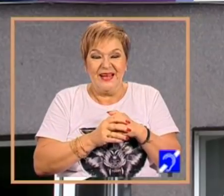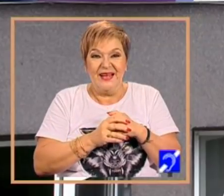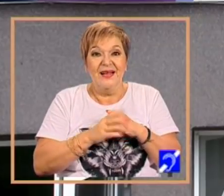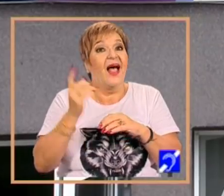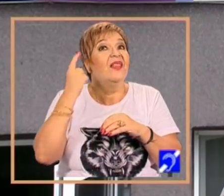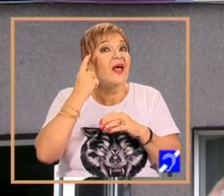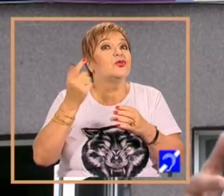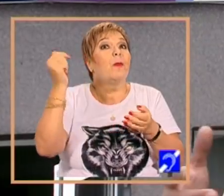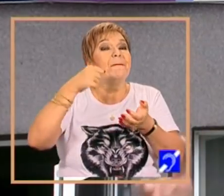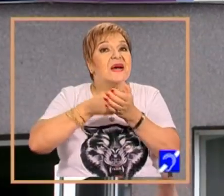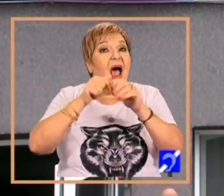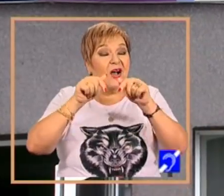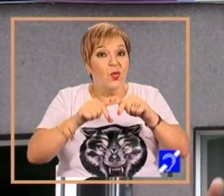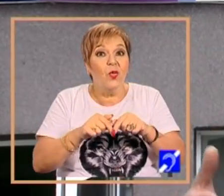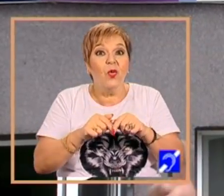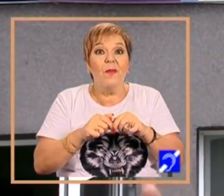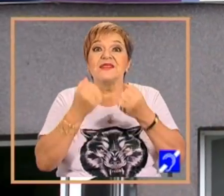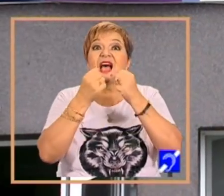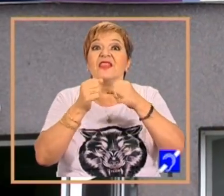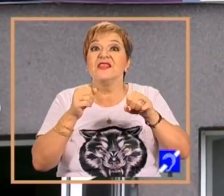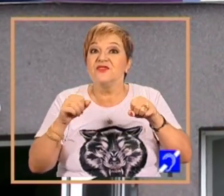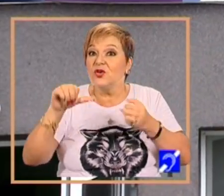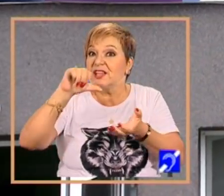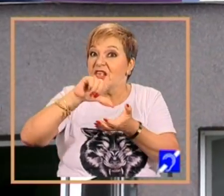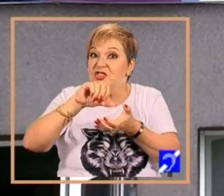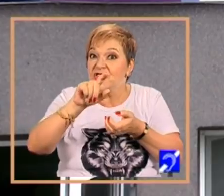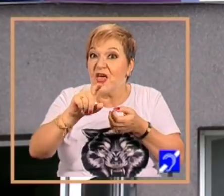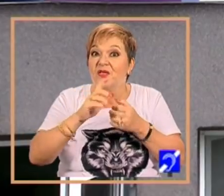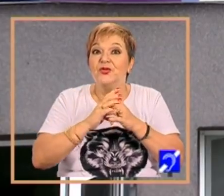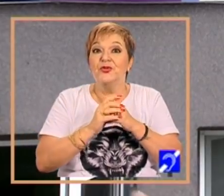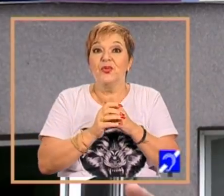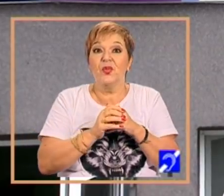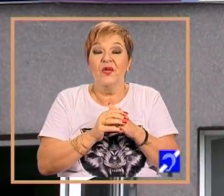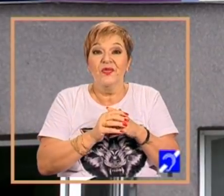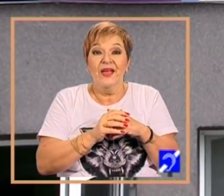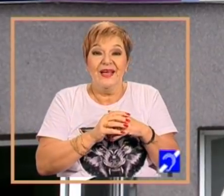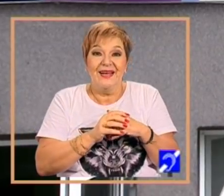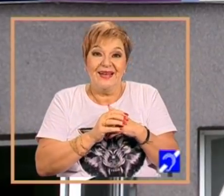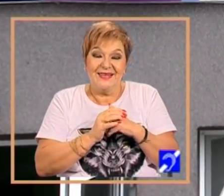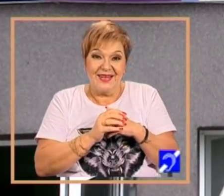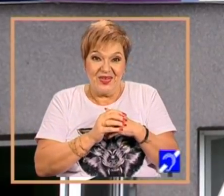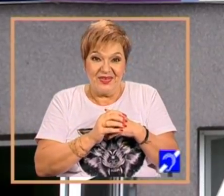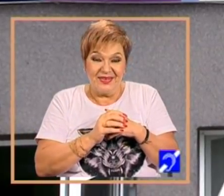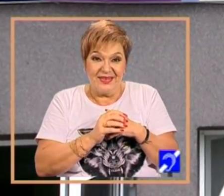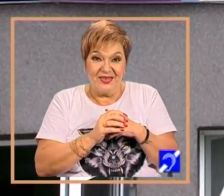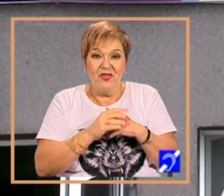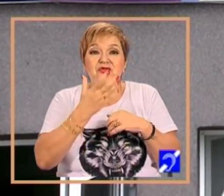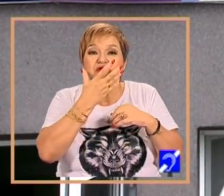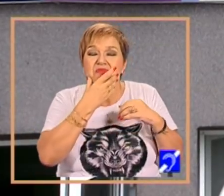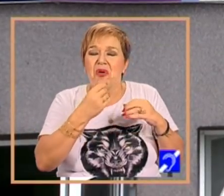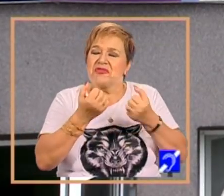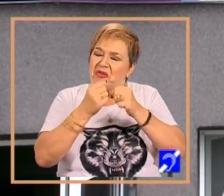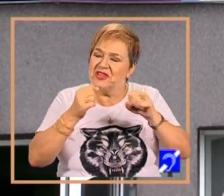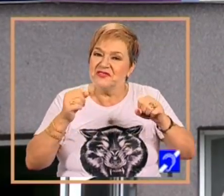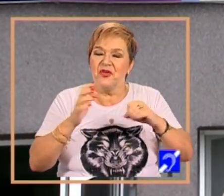Ei, de atunci lucrurile s-au derulat într-un mod, zic eu, foarte frumos,